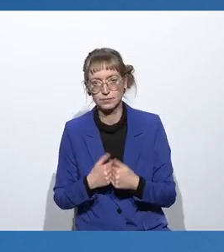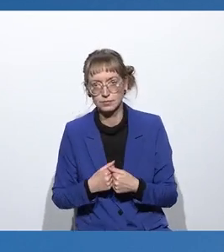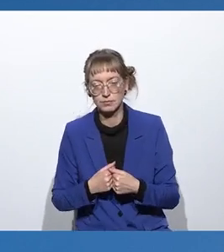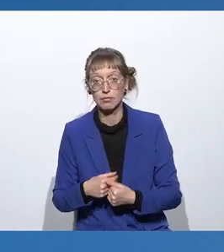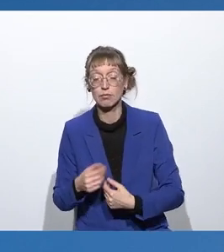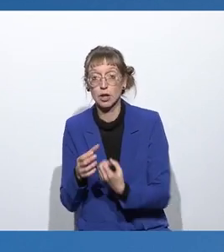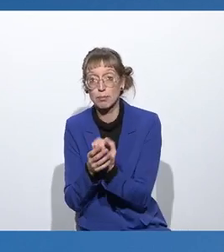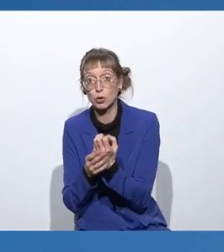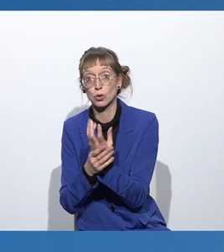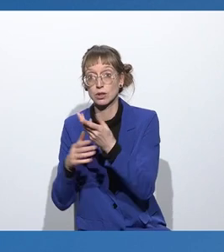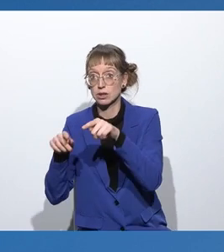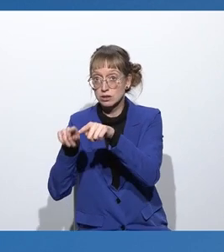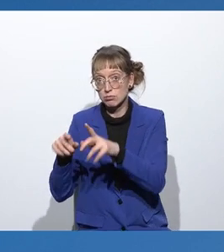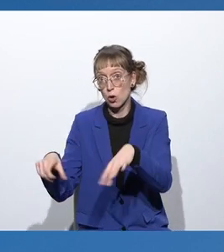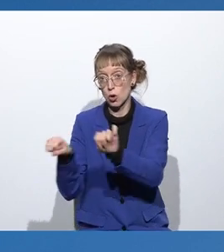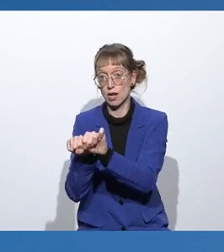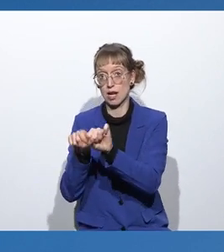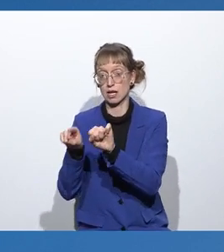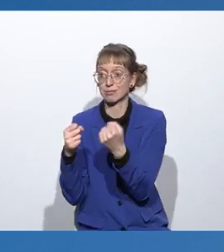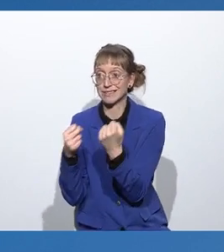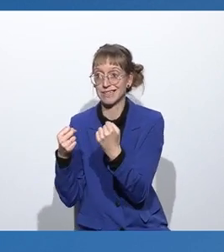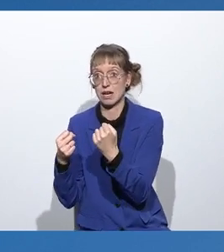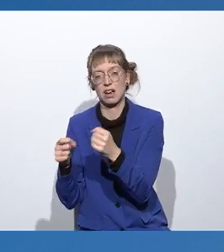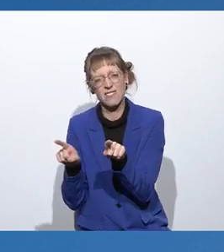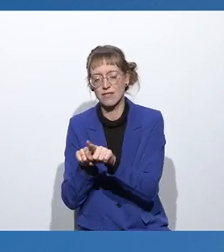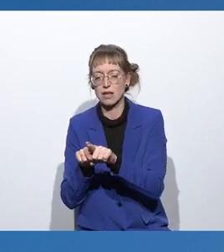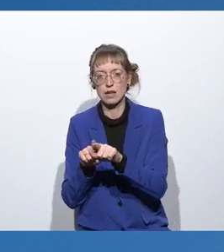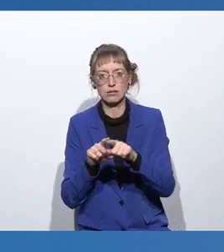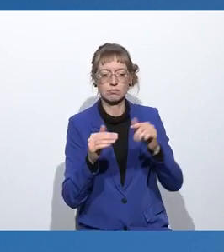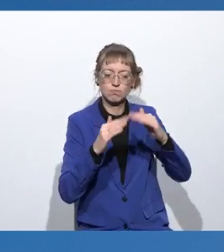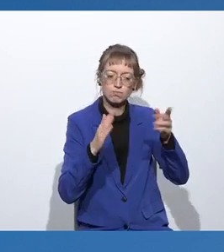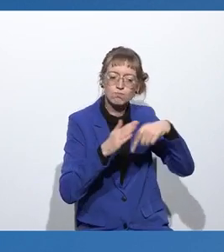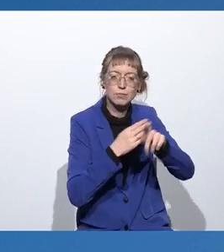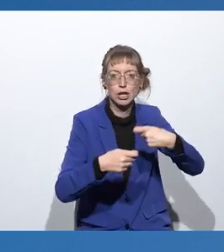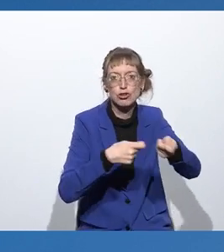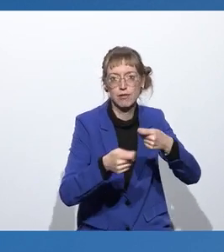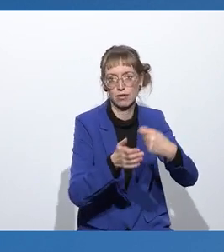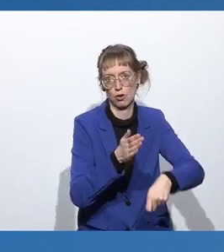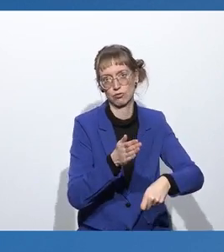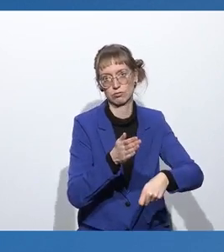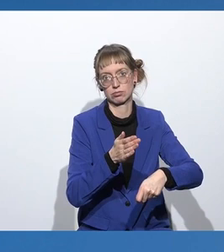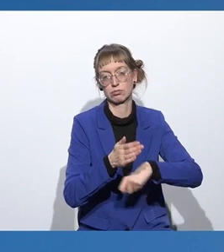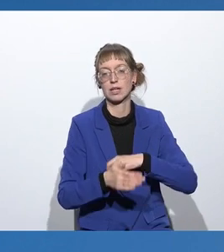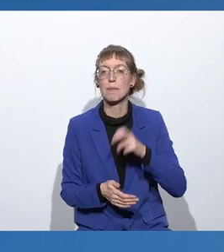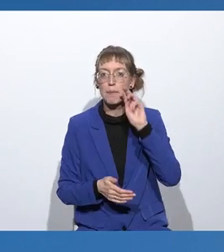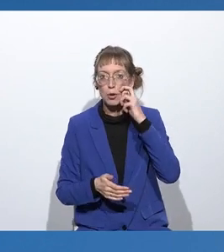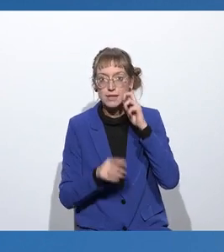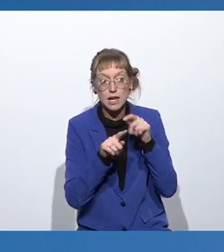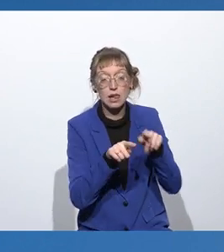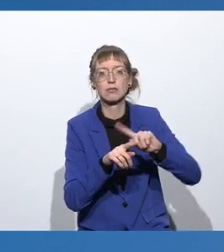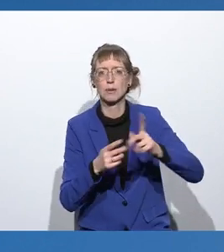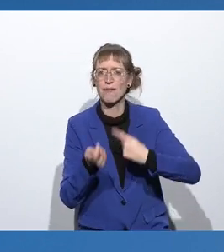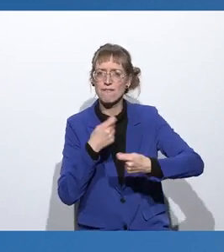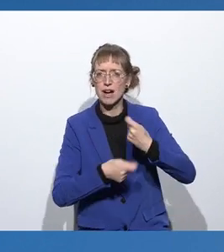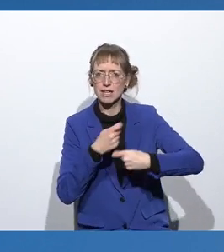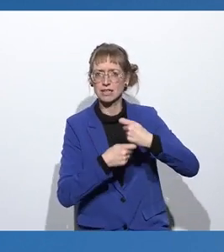sollen online so sicher werden wie im Laden. Dazu soll die gerade in Brüssel verhandelte Verordnung über